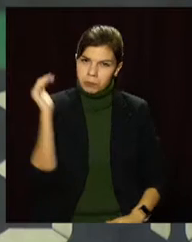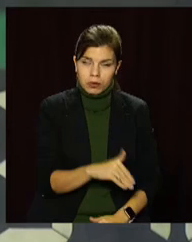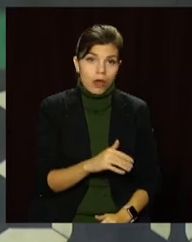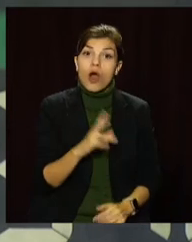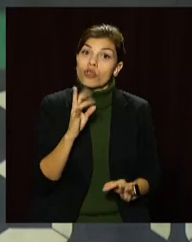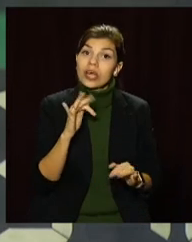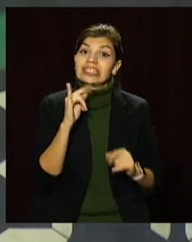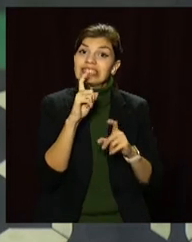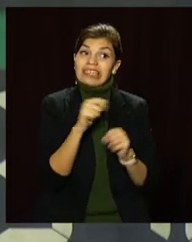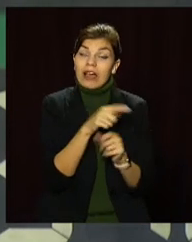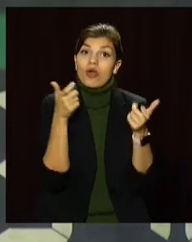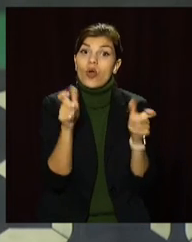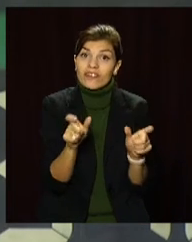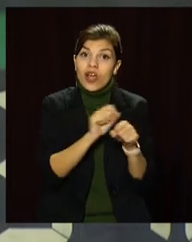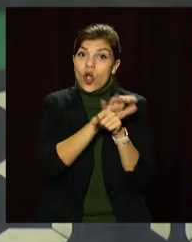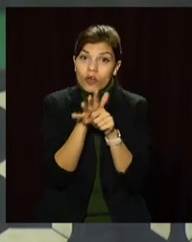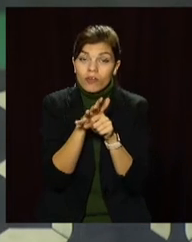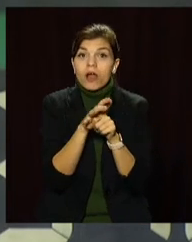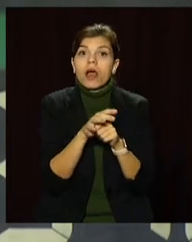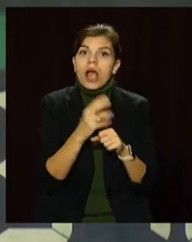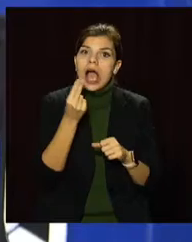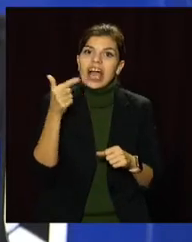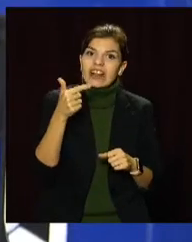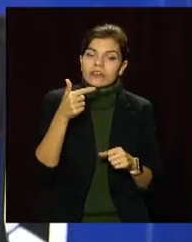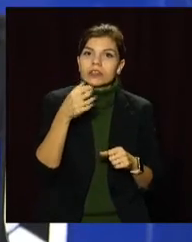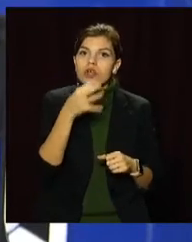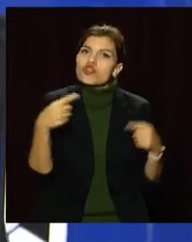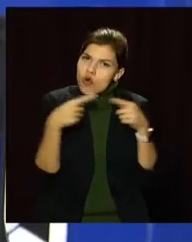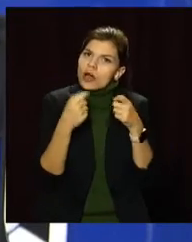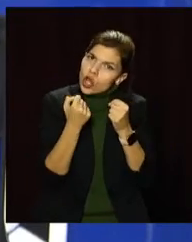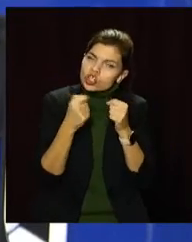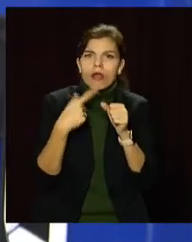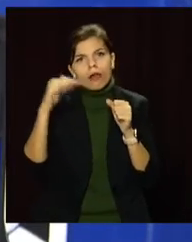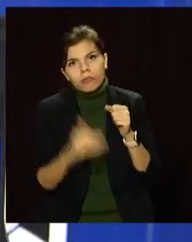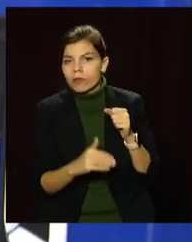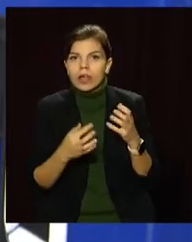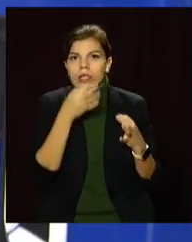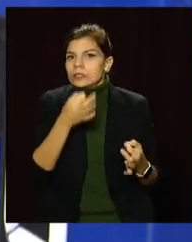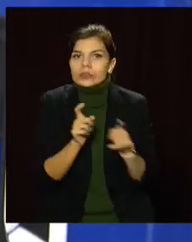пандемію COVID-19 прогнозувати коливання гривні складно, наголосив міністр.